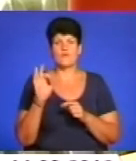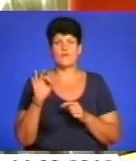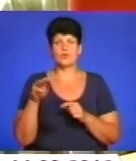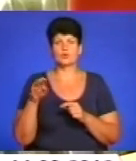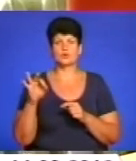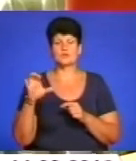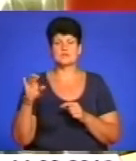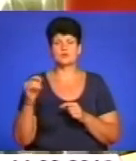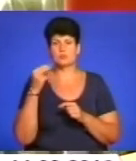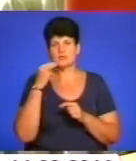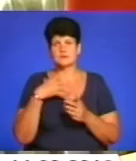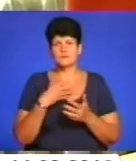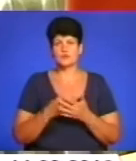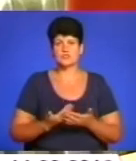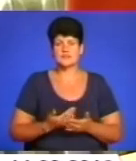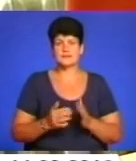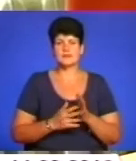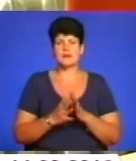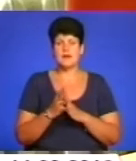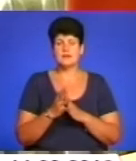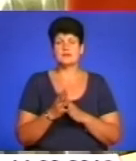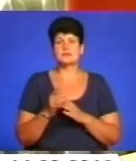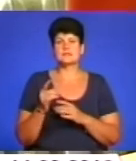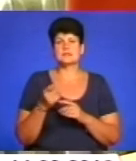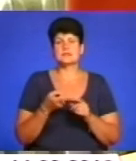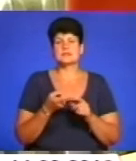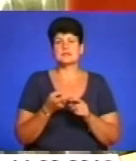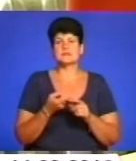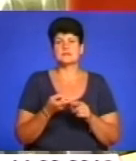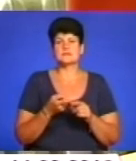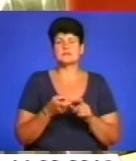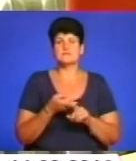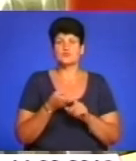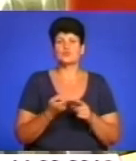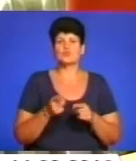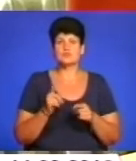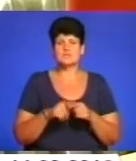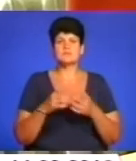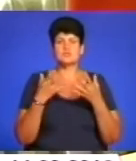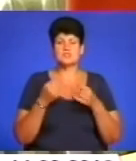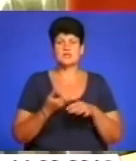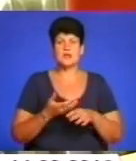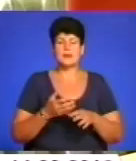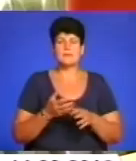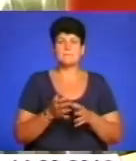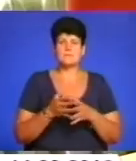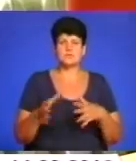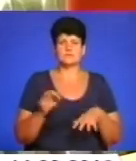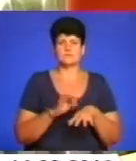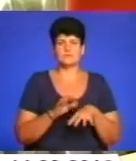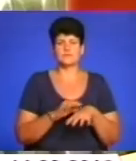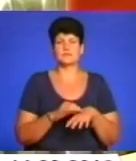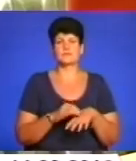свою життєдіяльність і внаслідок цього, як правило, визнажується ще більше і це з часом призводить